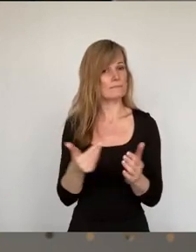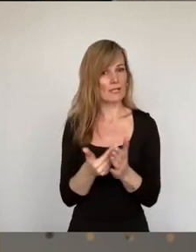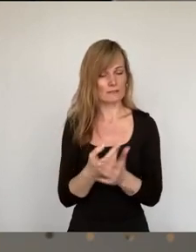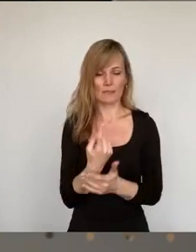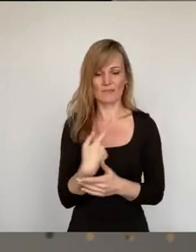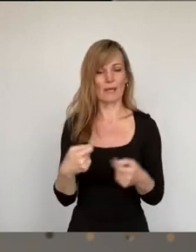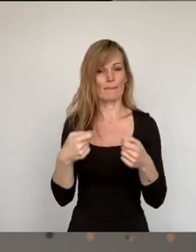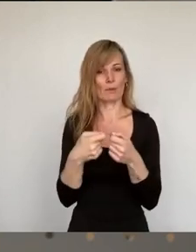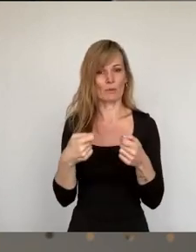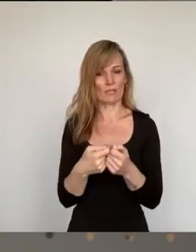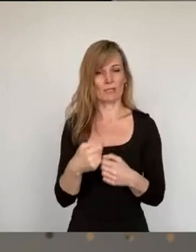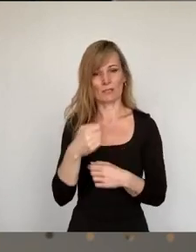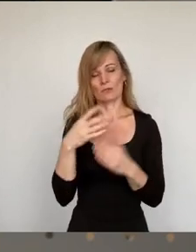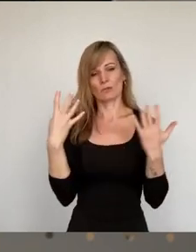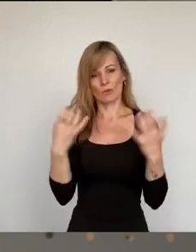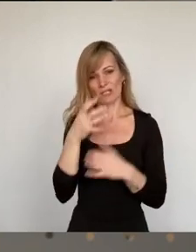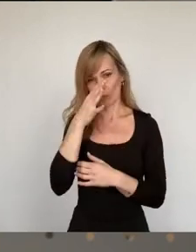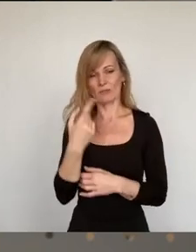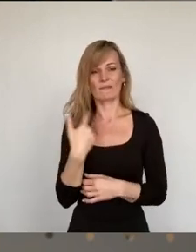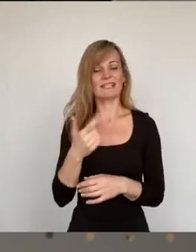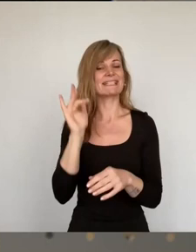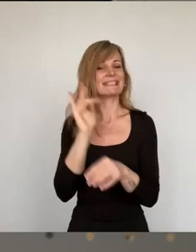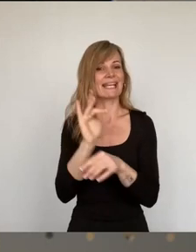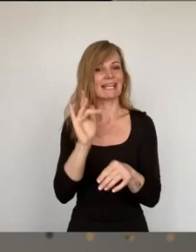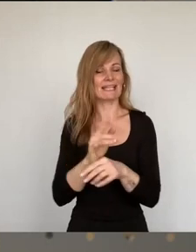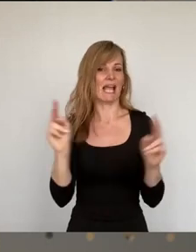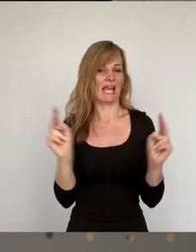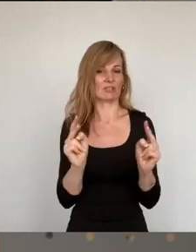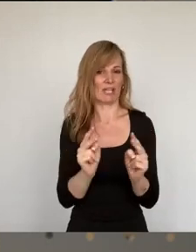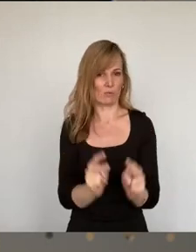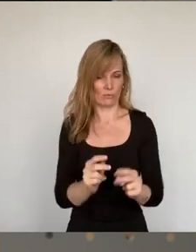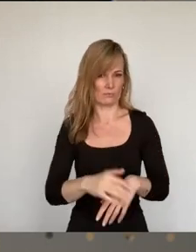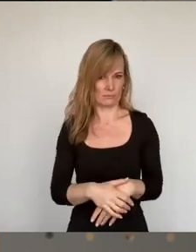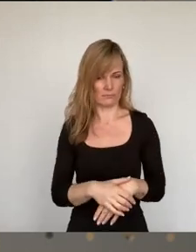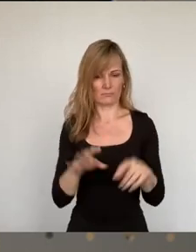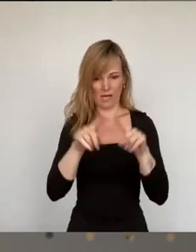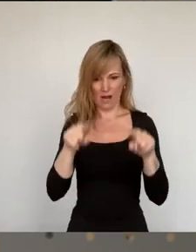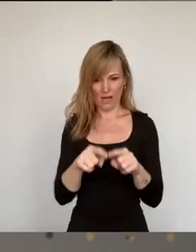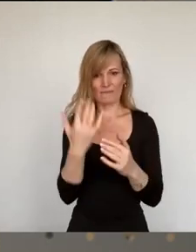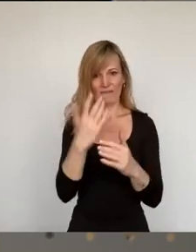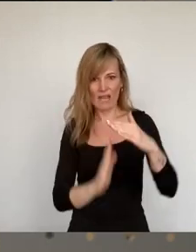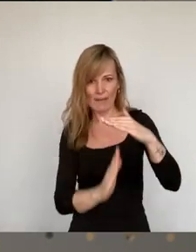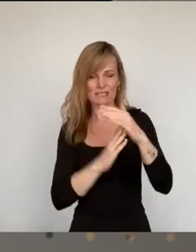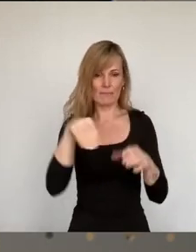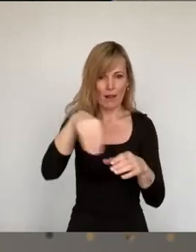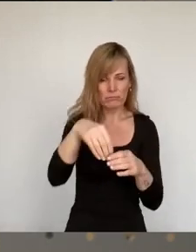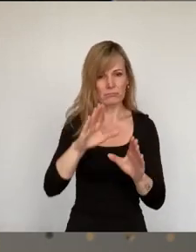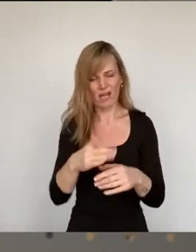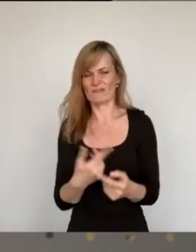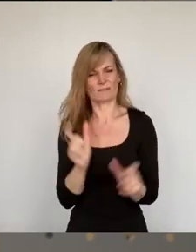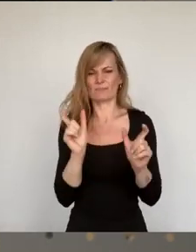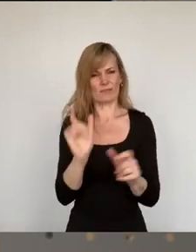gegen jegliche Einschränkung auf einer solchen Karte. Denn diese Sonderregelungen,